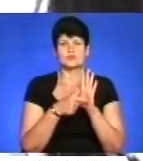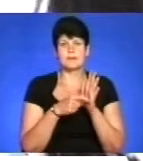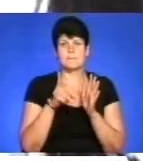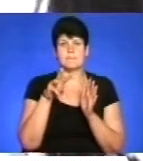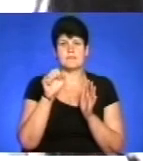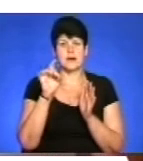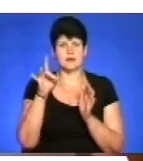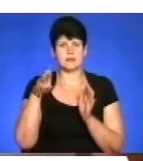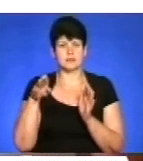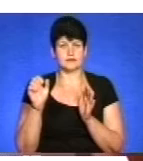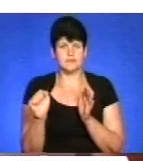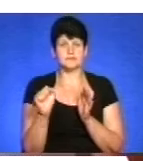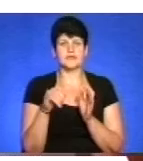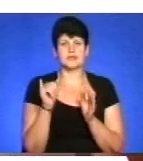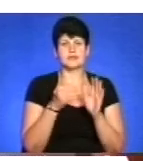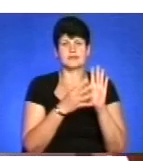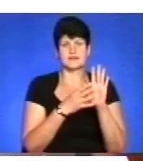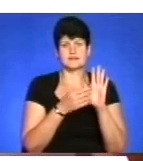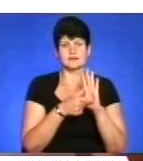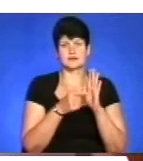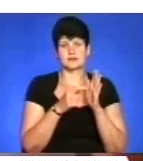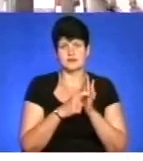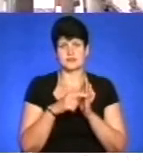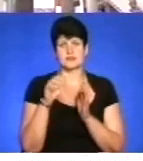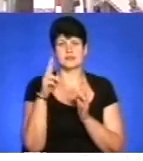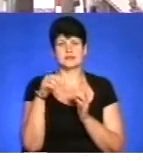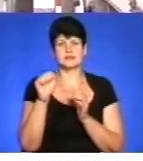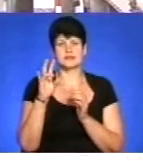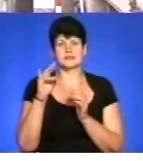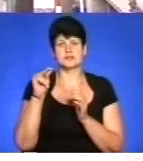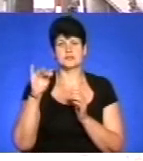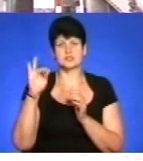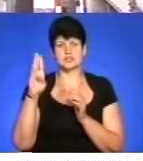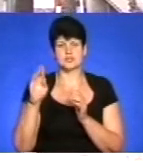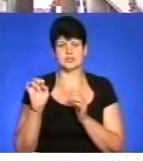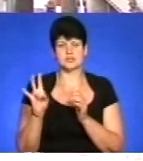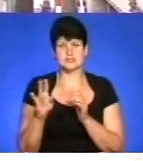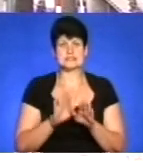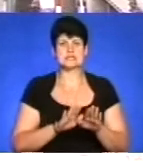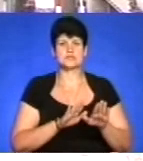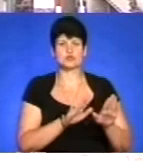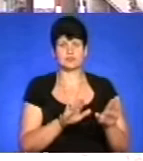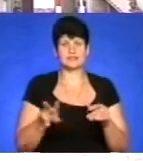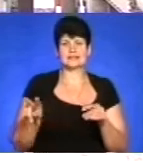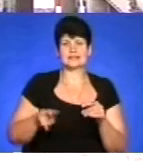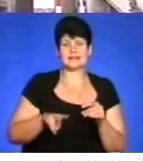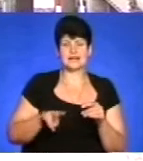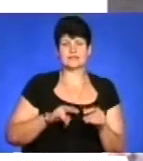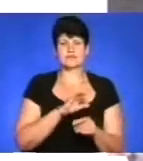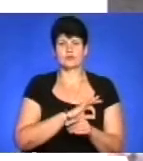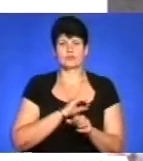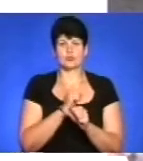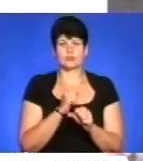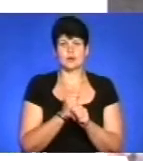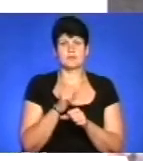Окаринської та дев'ятикласника Віталіка Данчишина, а також заступника директора з виховної роботи цього навчального закладу